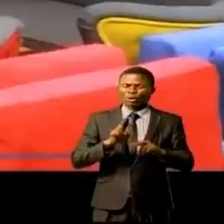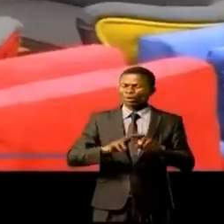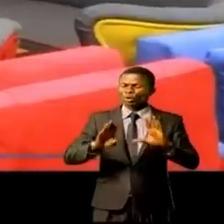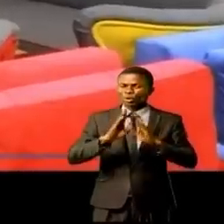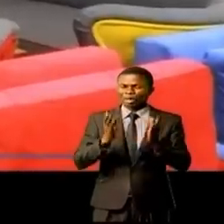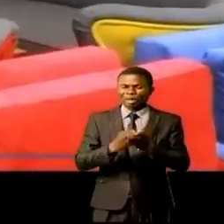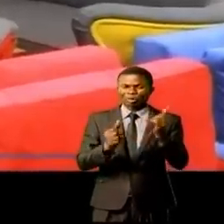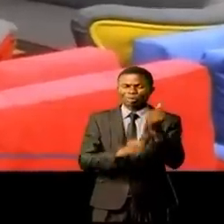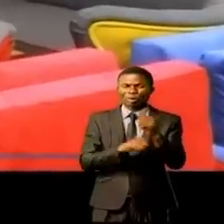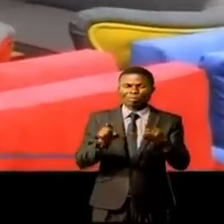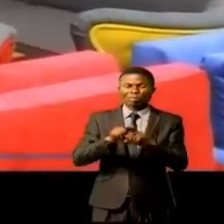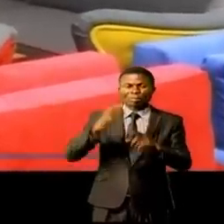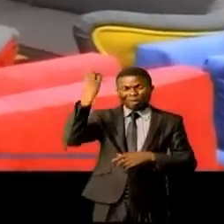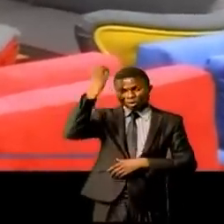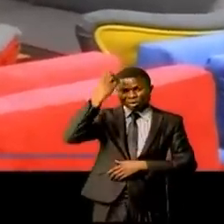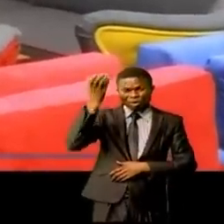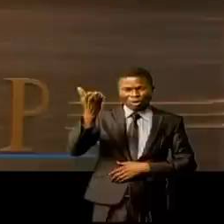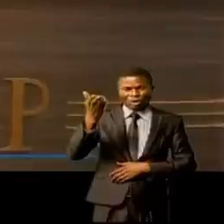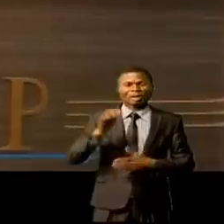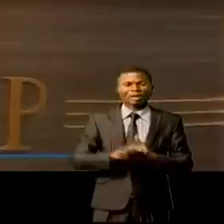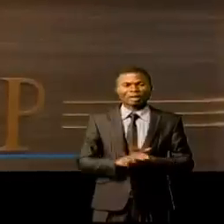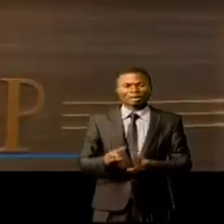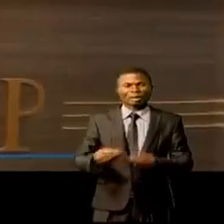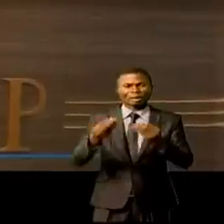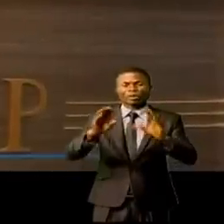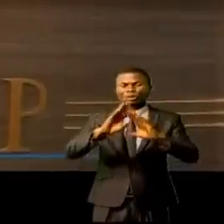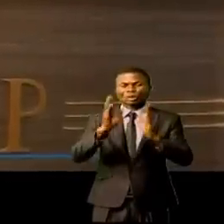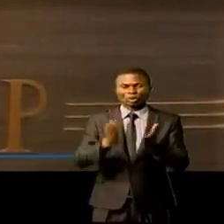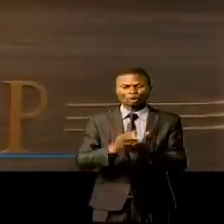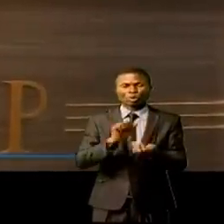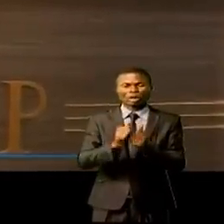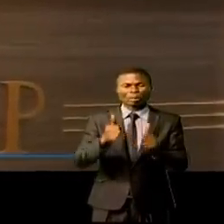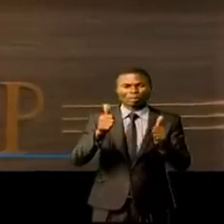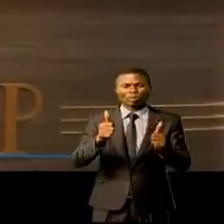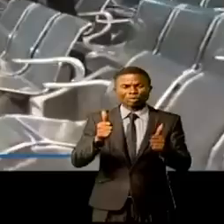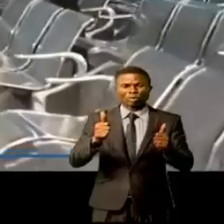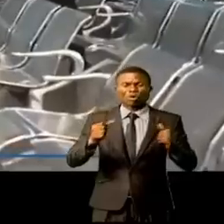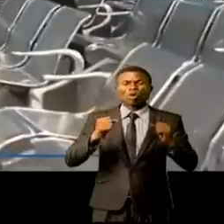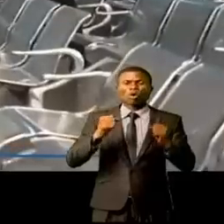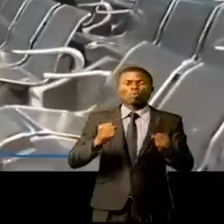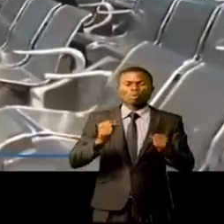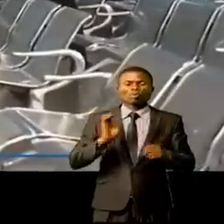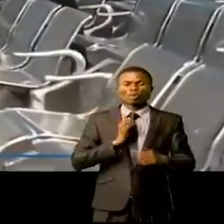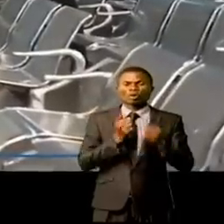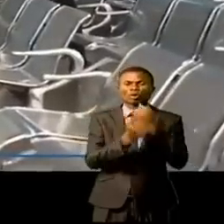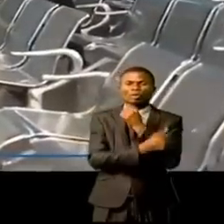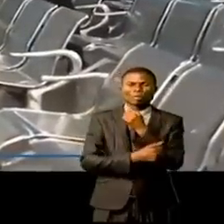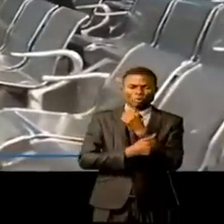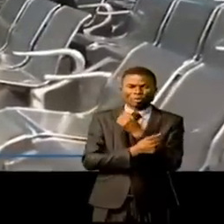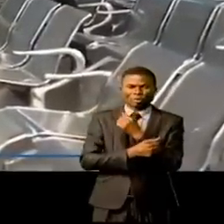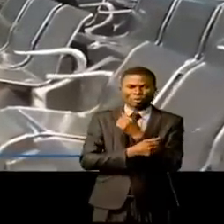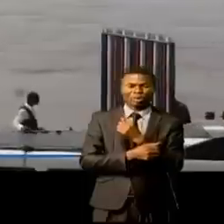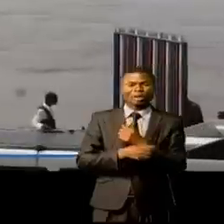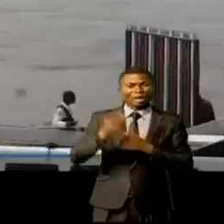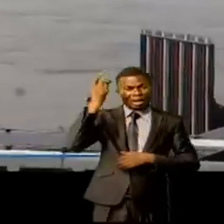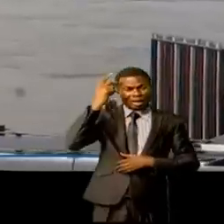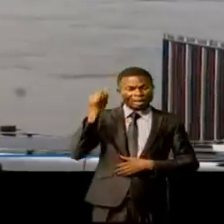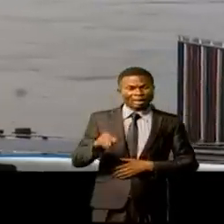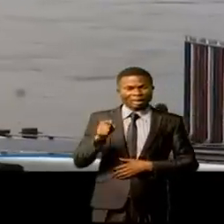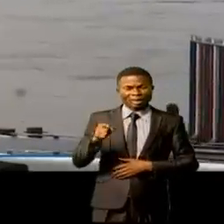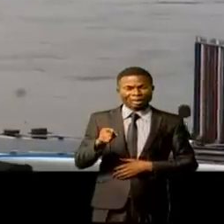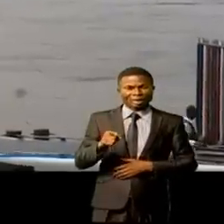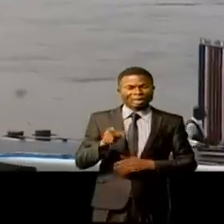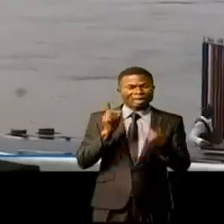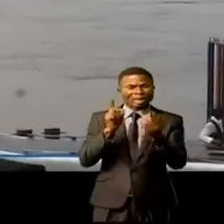entier, immeble à même d'offrir à tous les aspects positifs de la souveraineté fluviale de notre pays, dans les pouls malébaux et fluidifier les